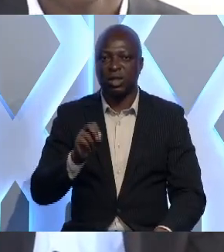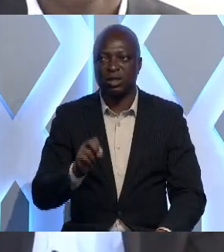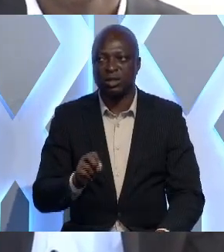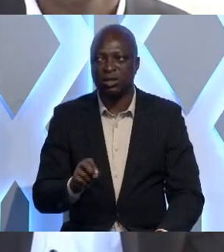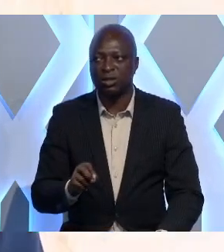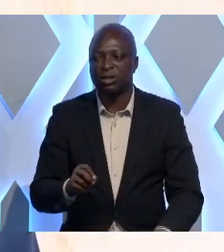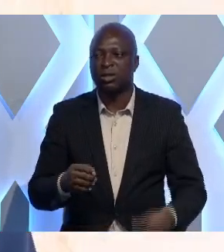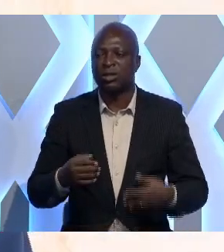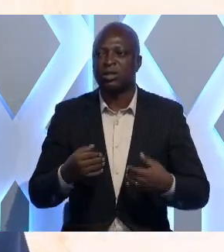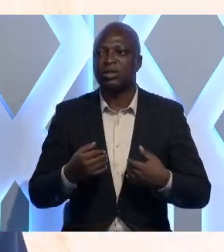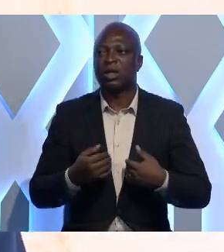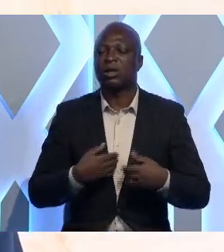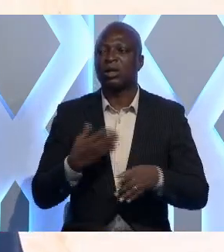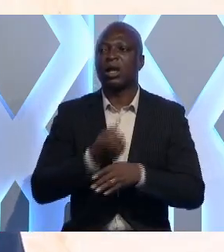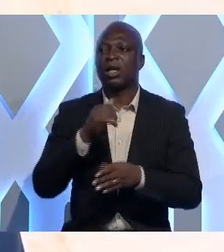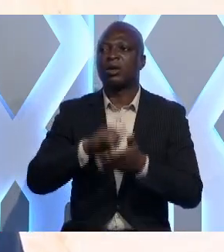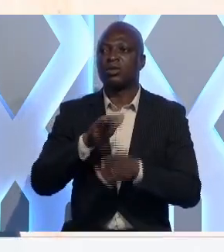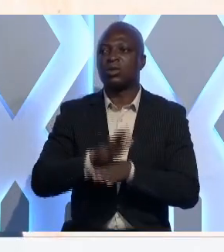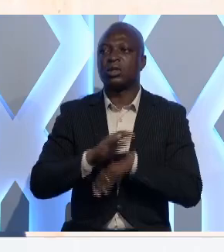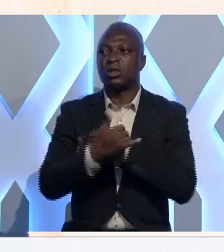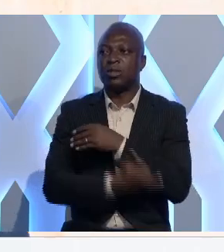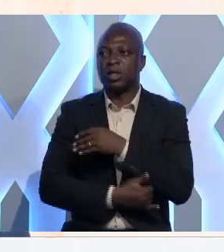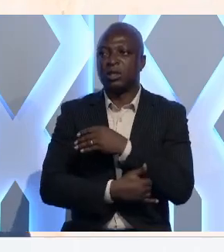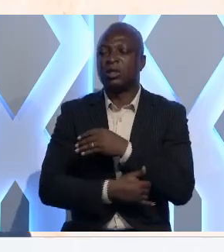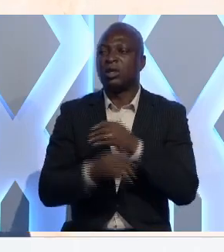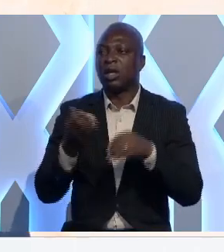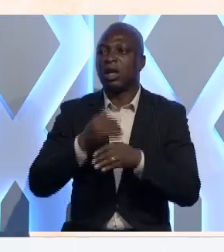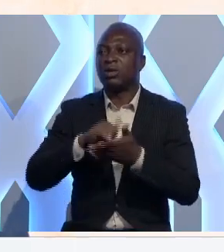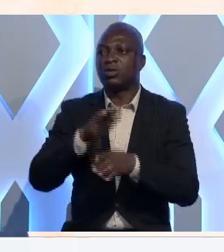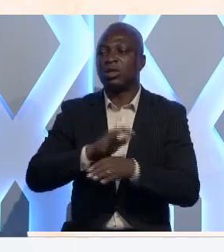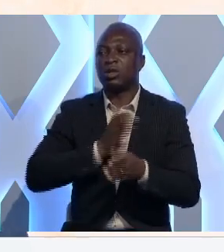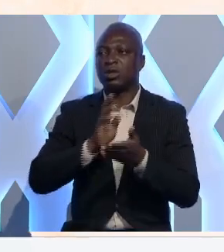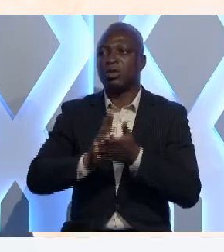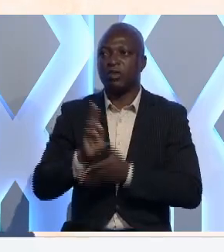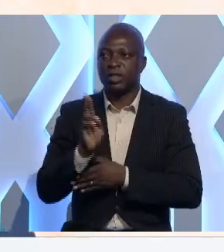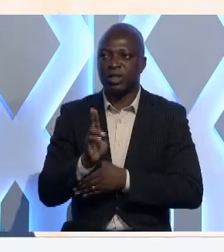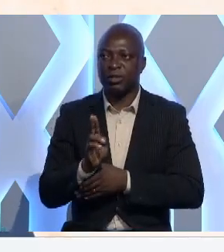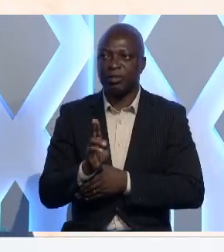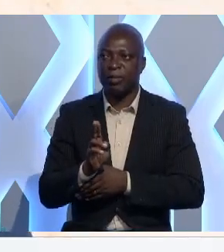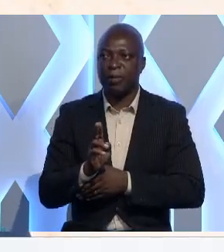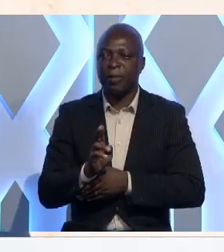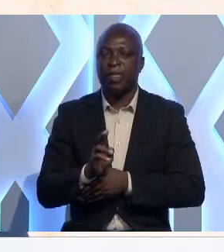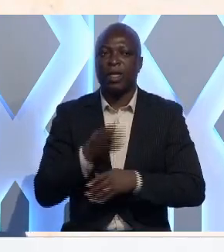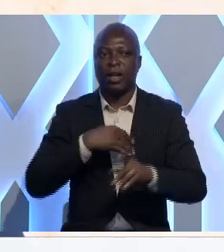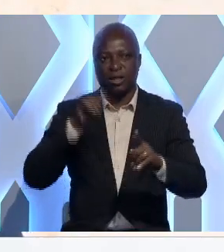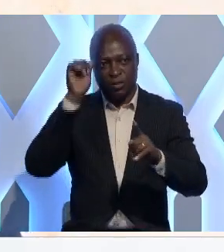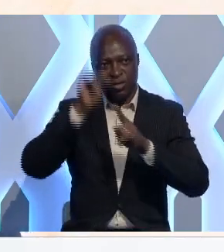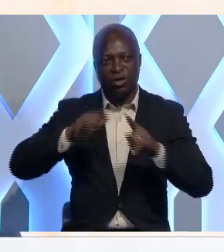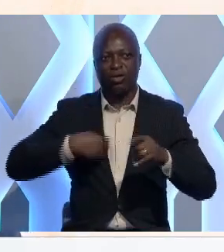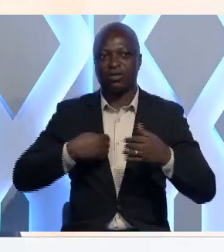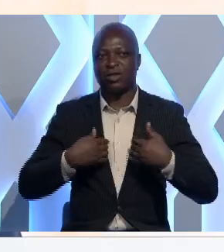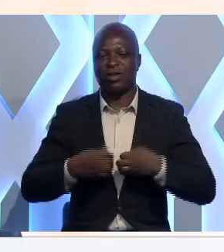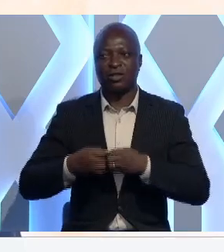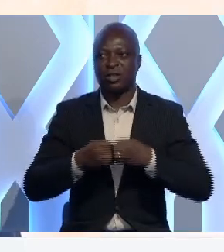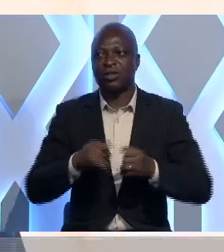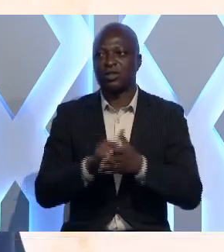Il n'y a qu'un gagnant ce soir, c'est notre pays. Il n'y qu'un gagnant ce soir, c'est notre université. Et les ambitions que nous portons ensemble